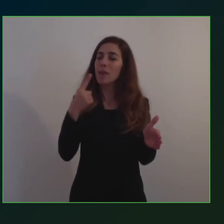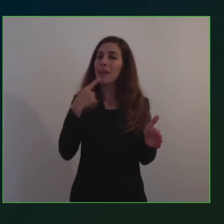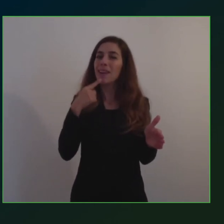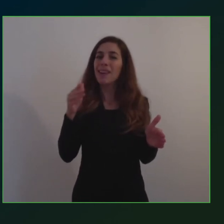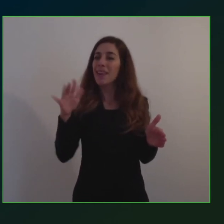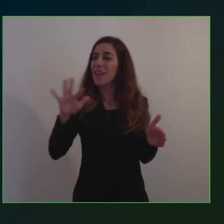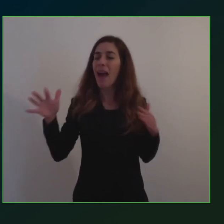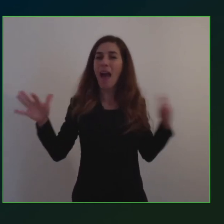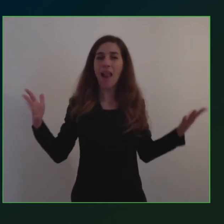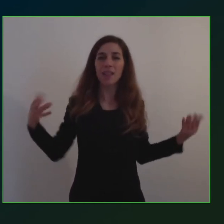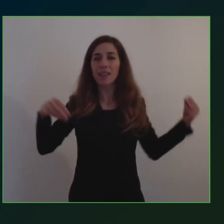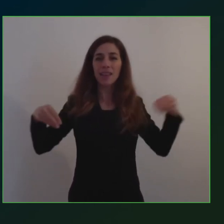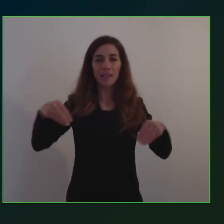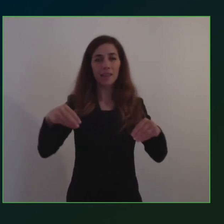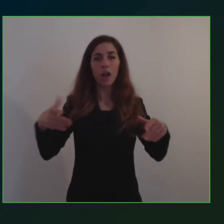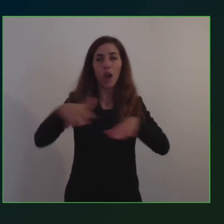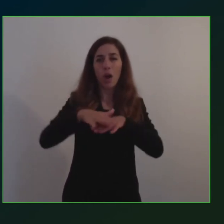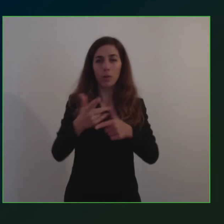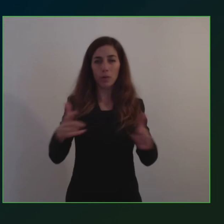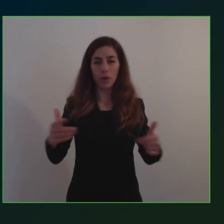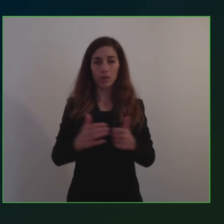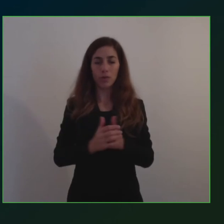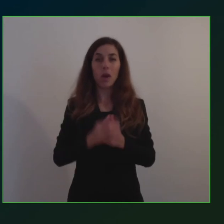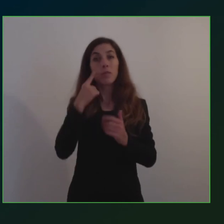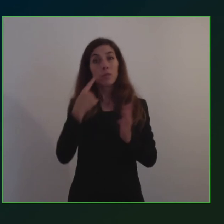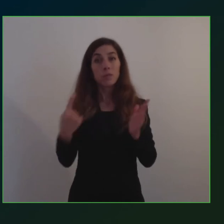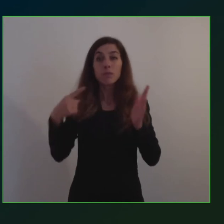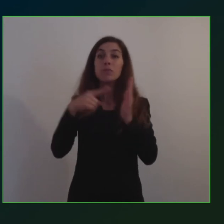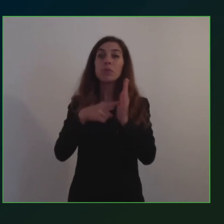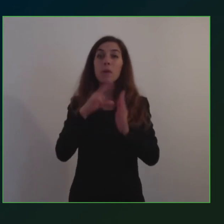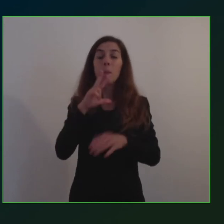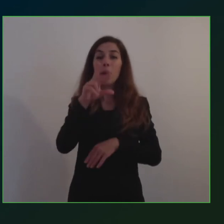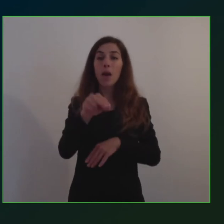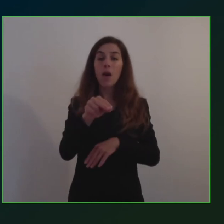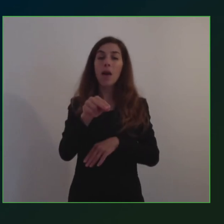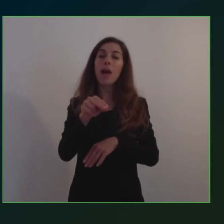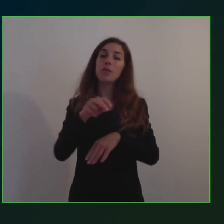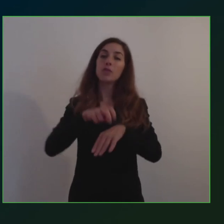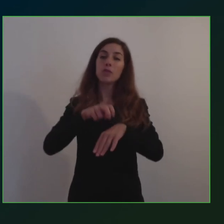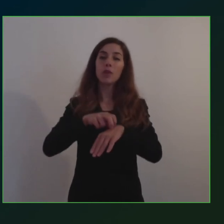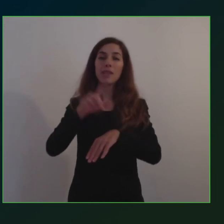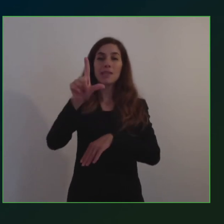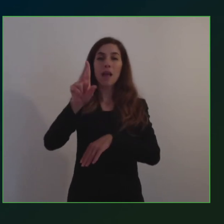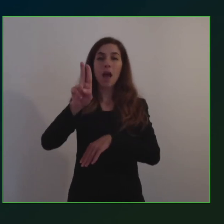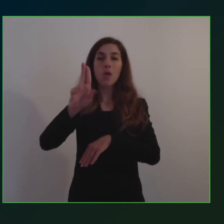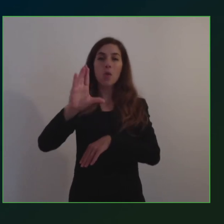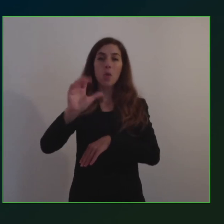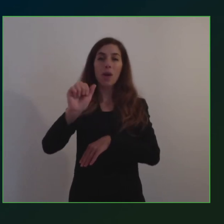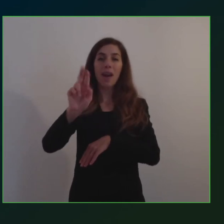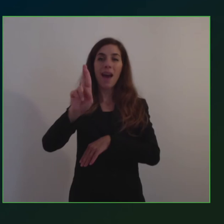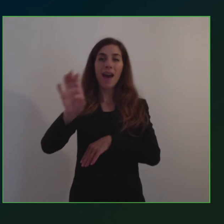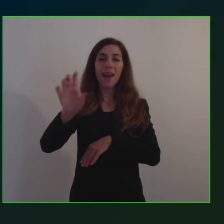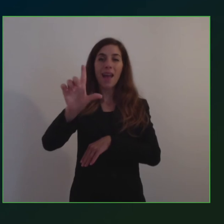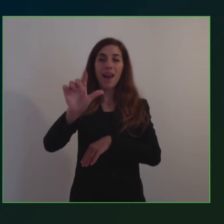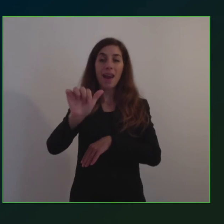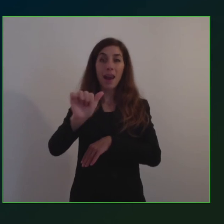Passiamo, torniamo la parola alla dottoressa Lucarella, vediamo se adesso il microfono funziona meglio. Alla